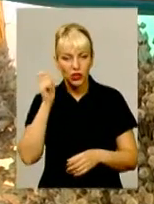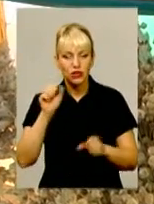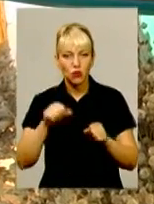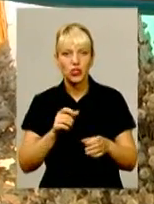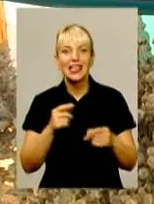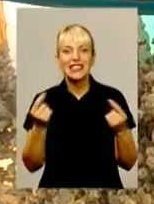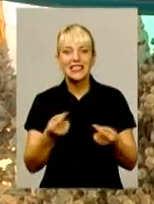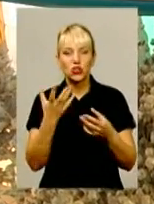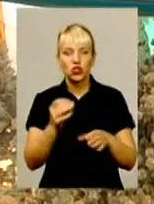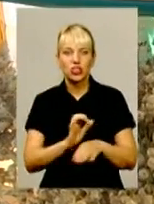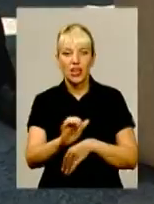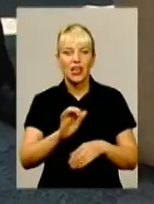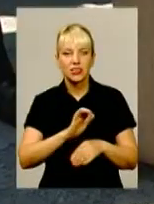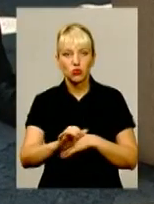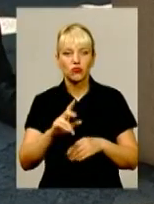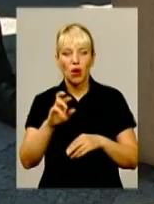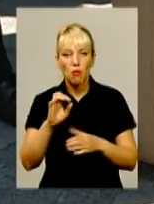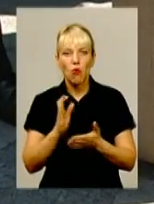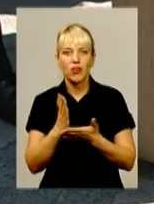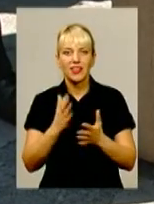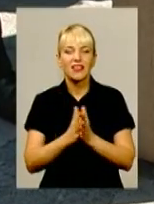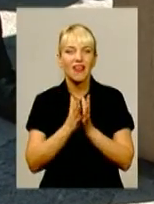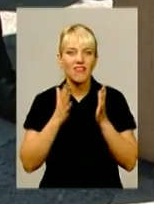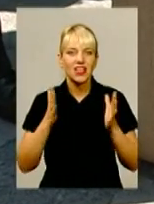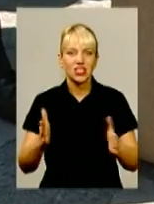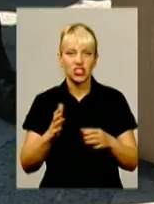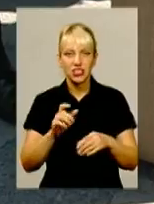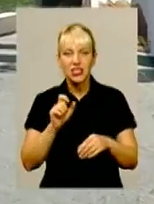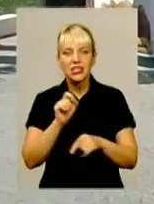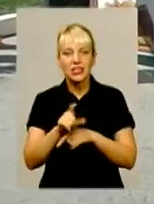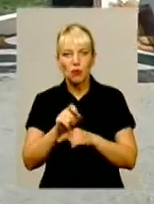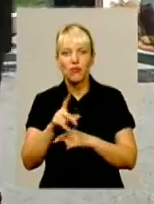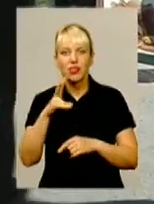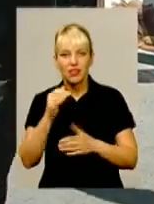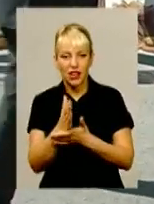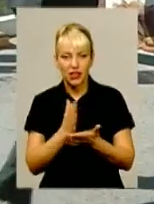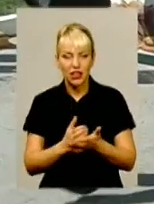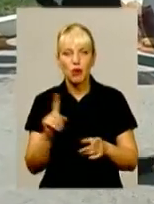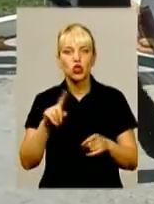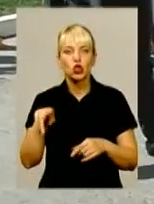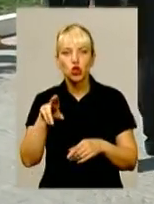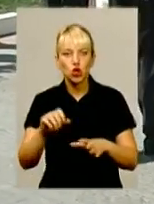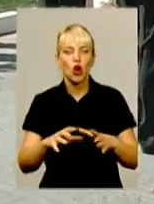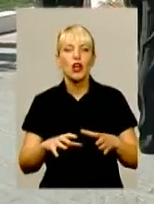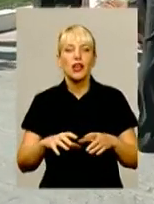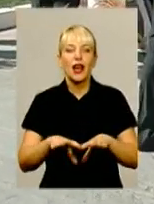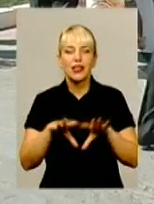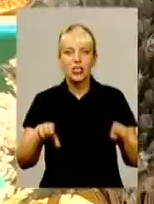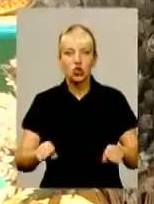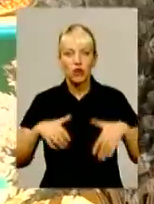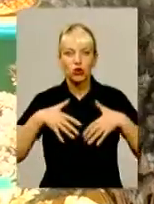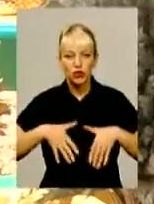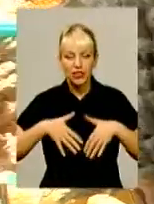експортувати, бо вже є на величезній партії збіжджя замовлення. Стосовно анексованого Криму та підконтрольним терористам східним